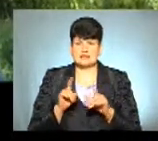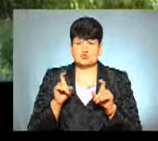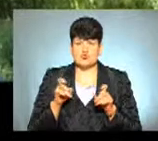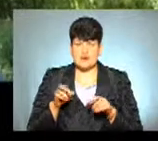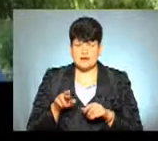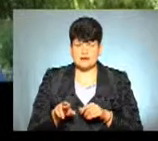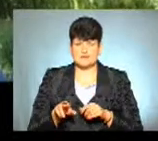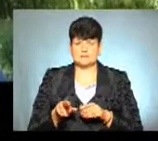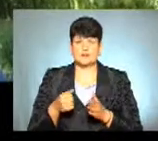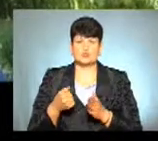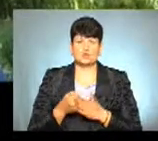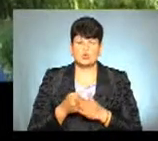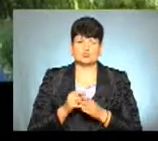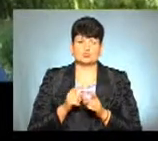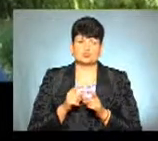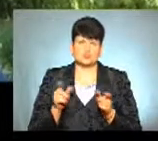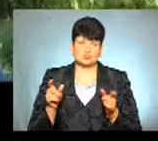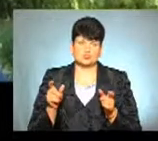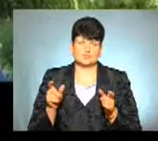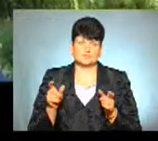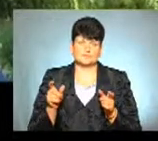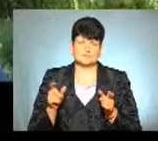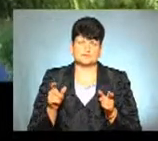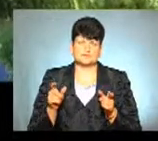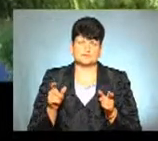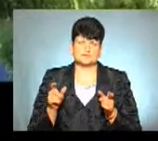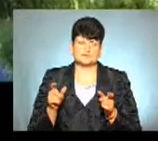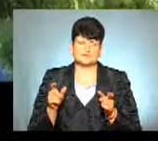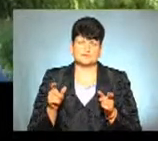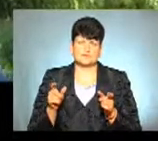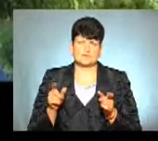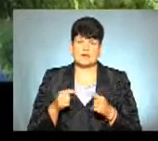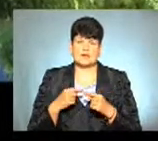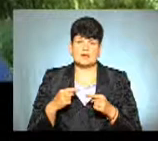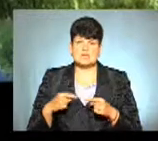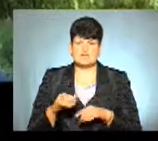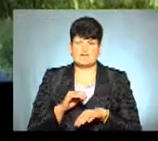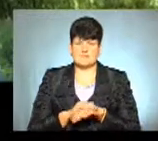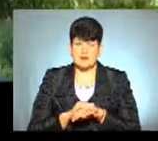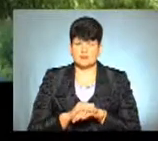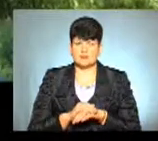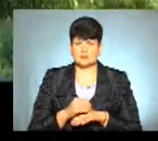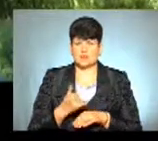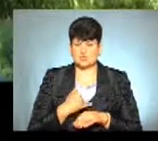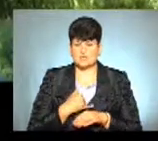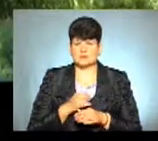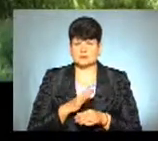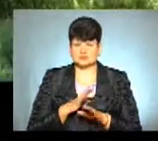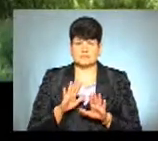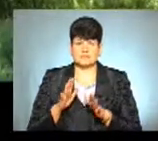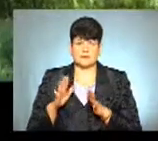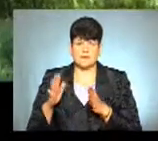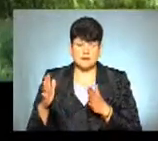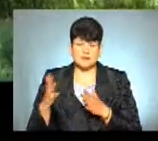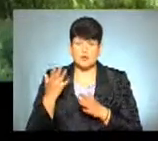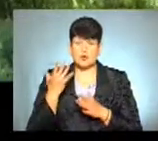до пункту в силу, знову ж таки, різних факторів, то в нас мали місце поодинокі випадки,